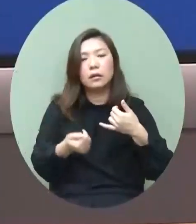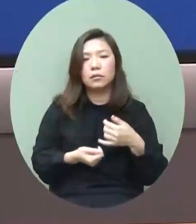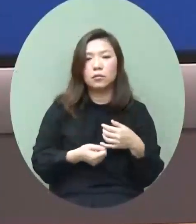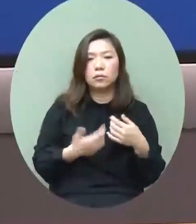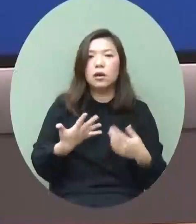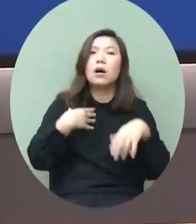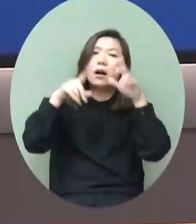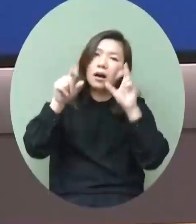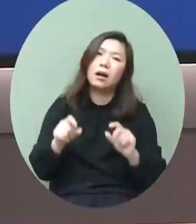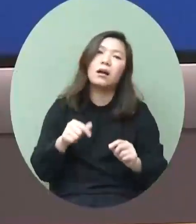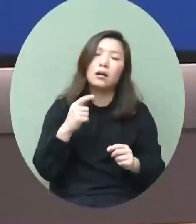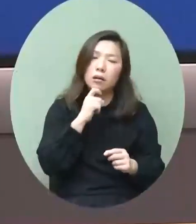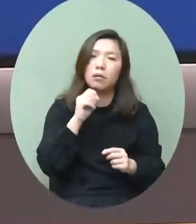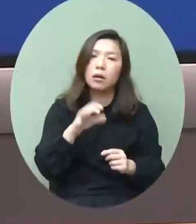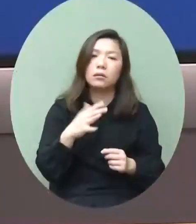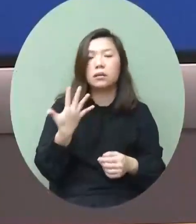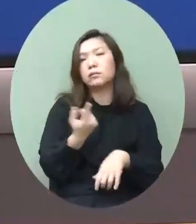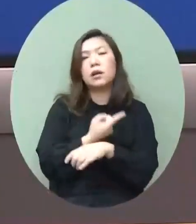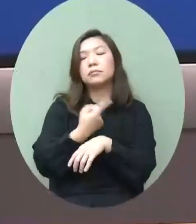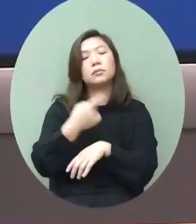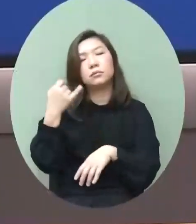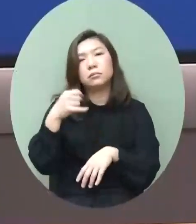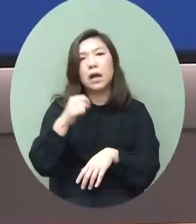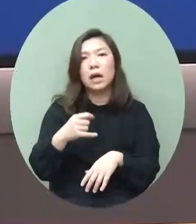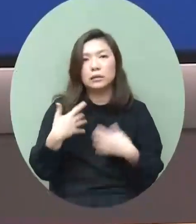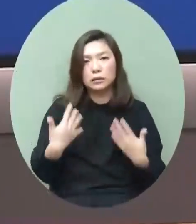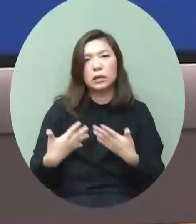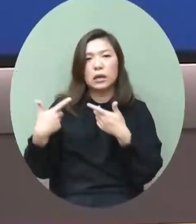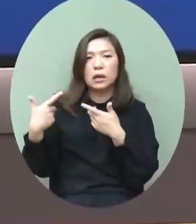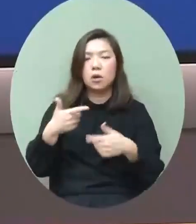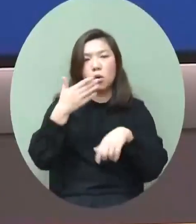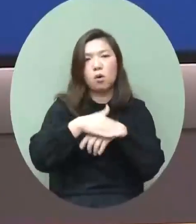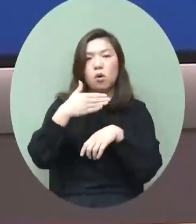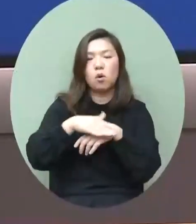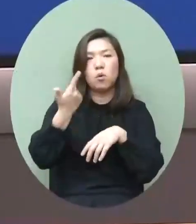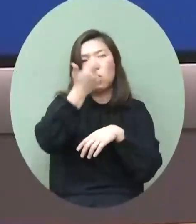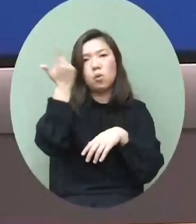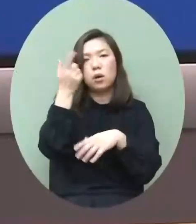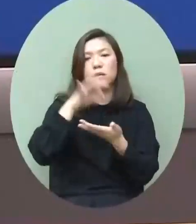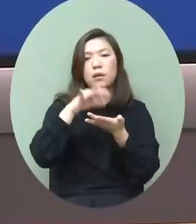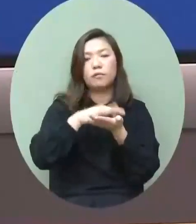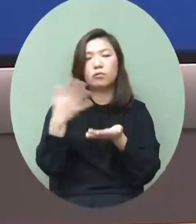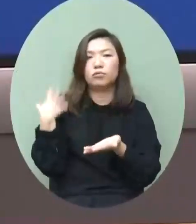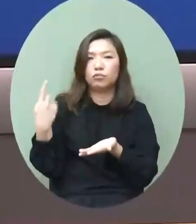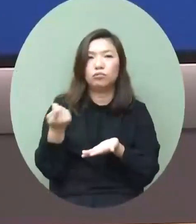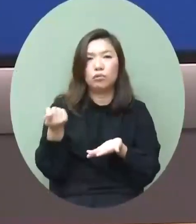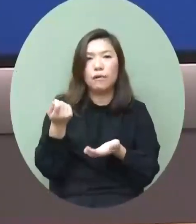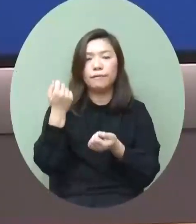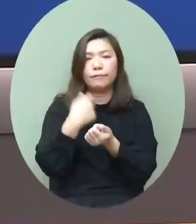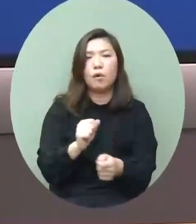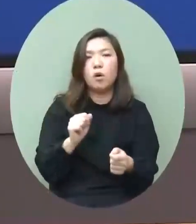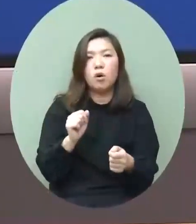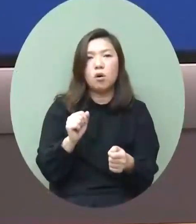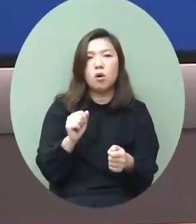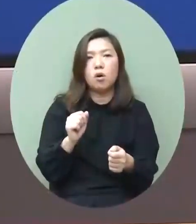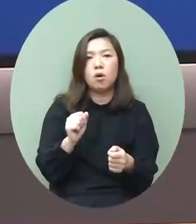都解釋了暫時是不可以的因為仍然在海外很多地方尤其是近日他們都放寬這些